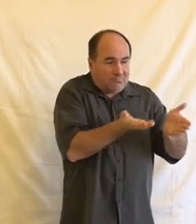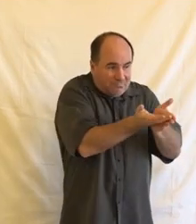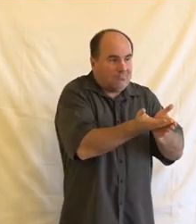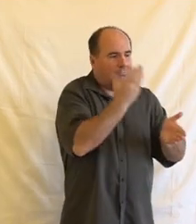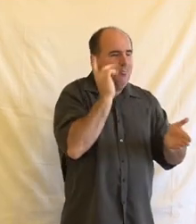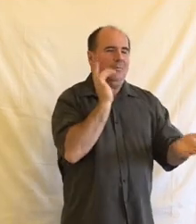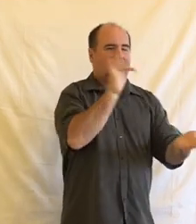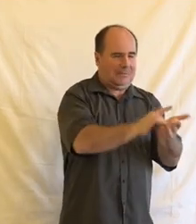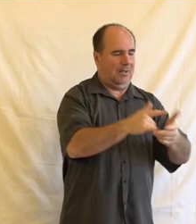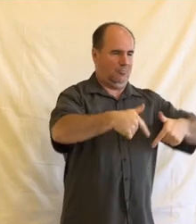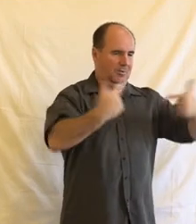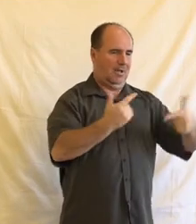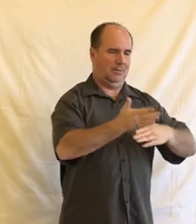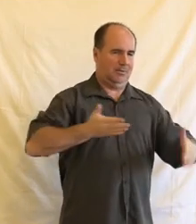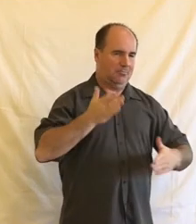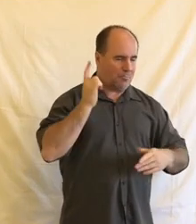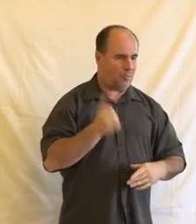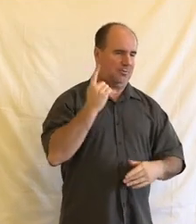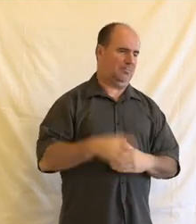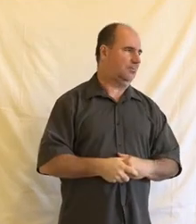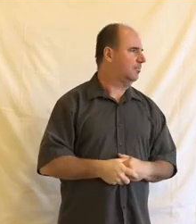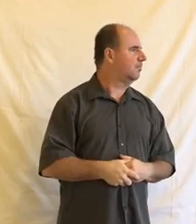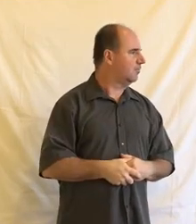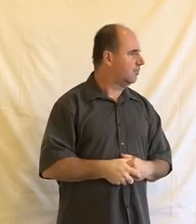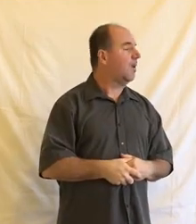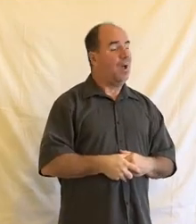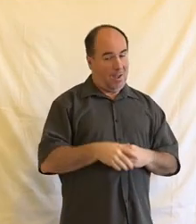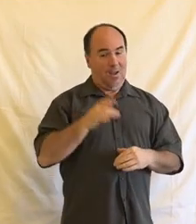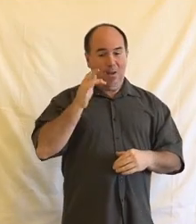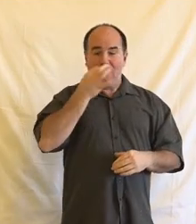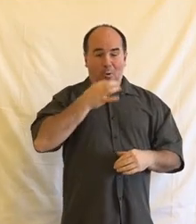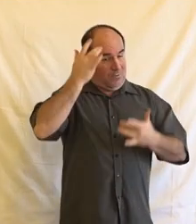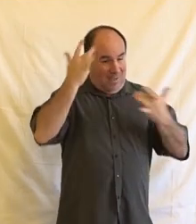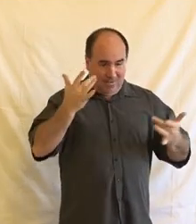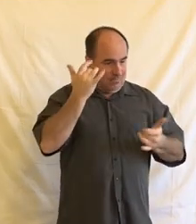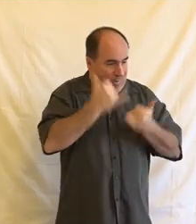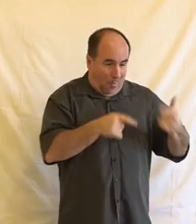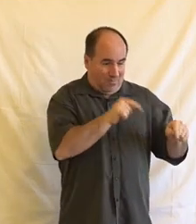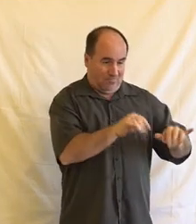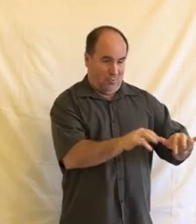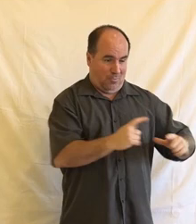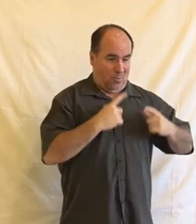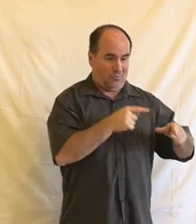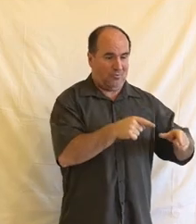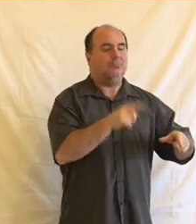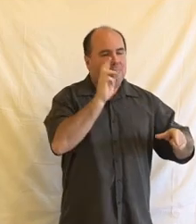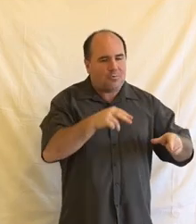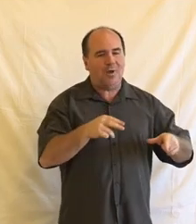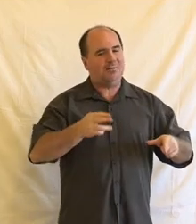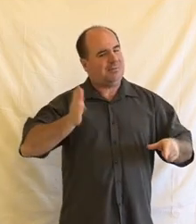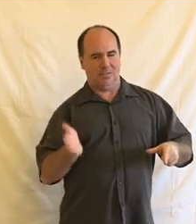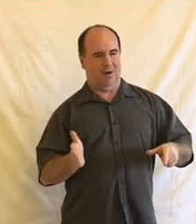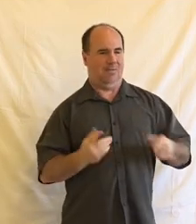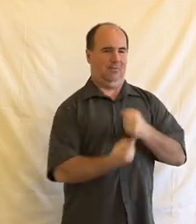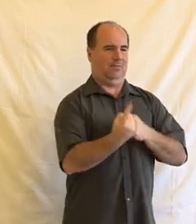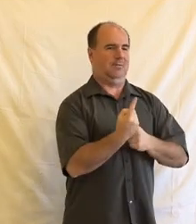diskriminační, ale můžeme být nějakým způsobem nespravedlivý, zavádějící a tak dále. Tím už se dostávám oslím můstkem